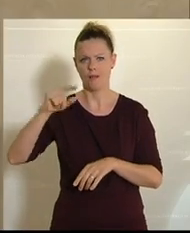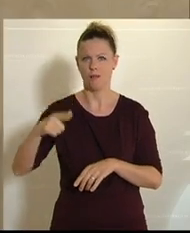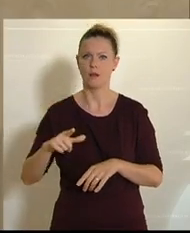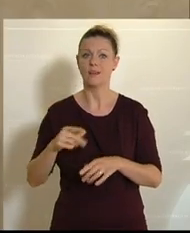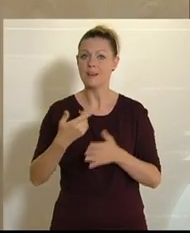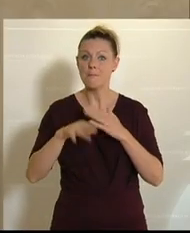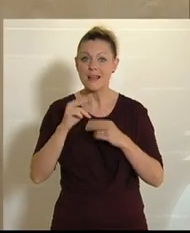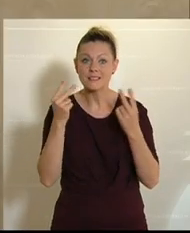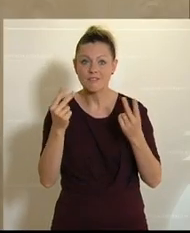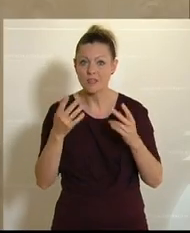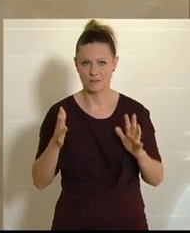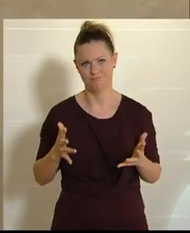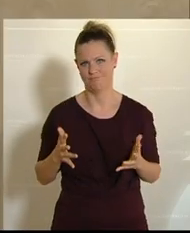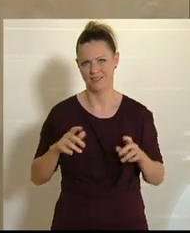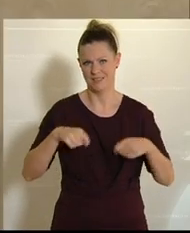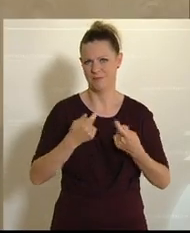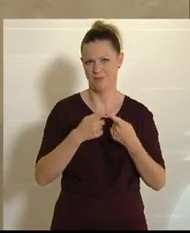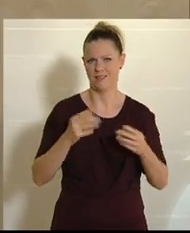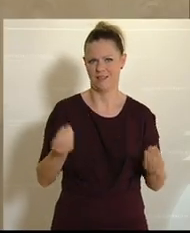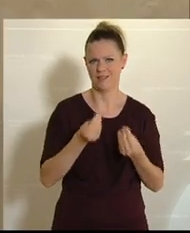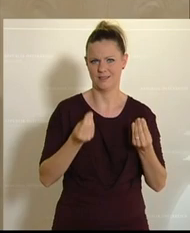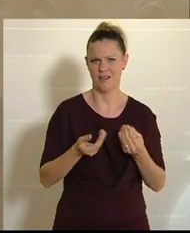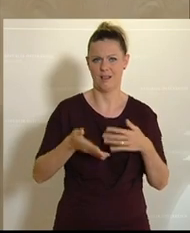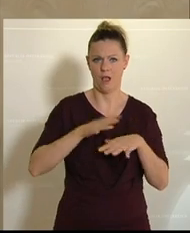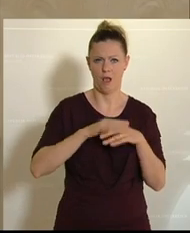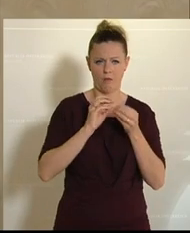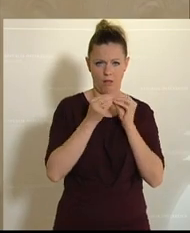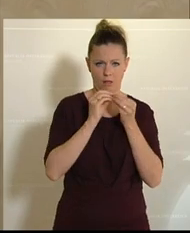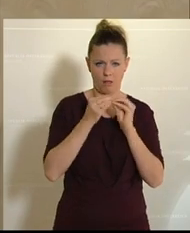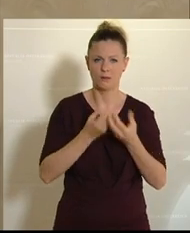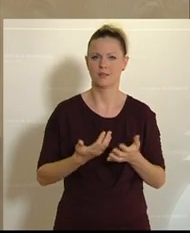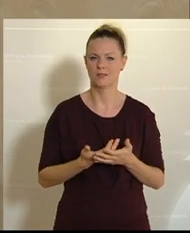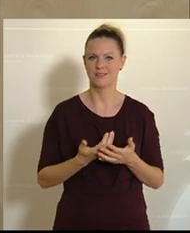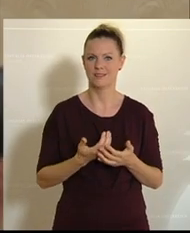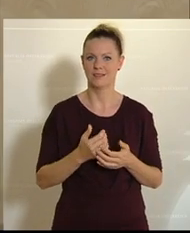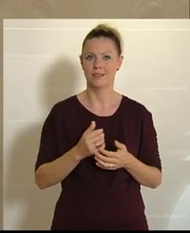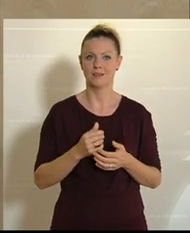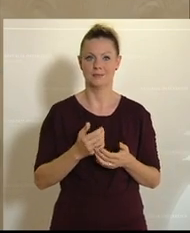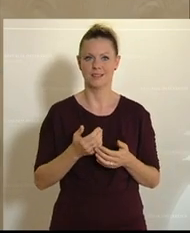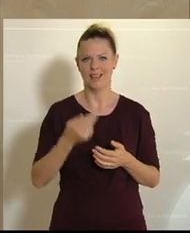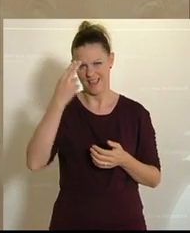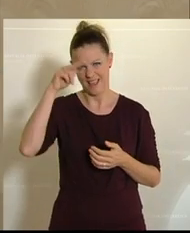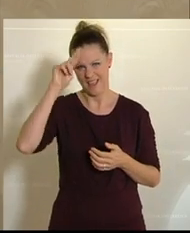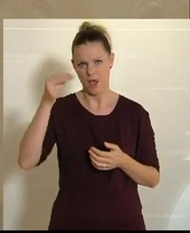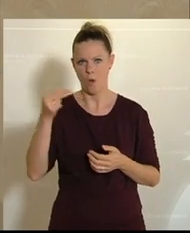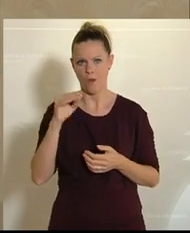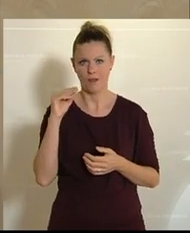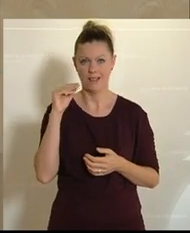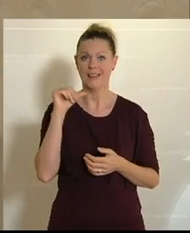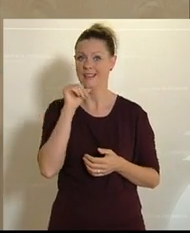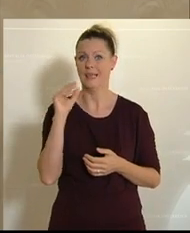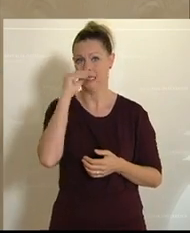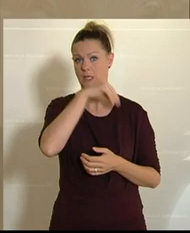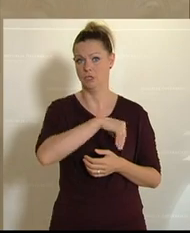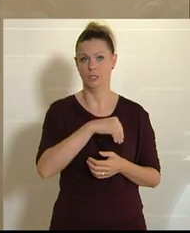die Wichtigste, glaube ich. Da gibt es andere Verstrickungen, weil das ungeschickte Herrn Hördl ist ja schon fast tagespresse